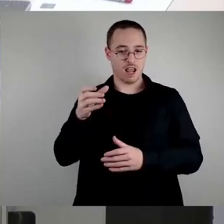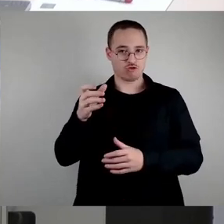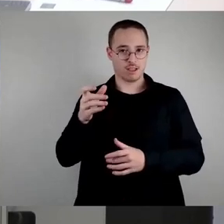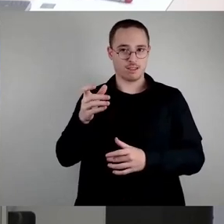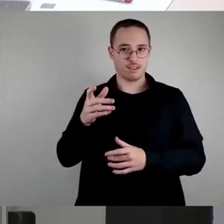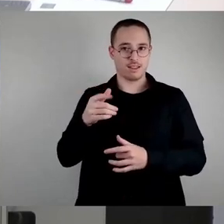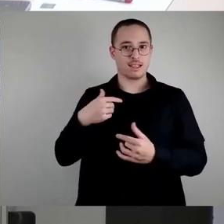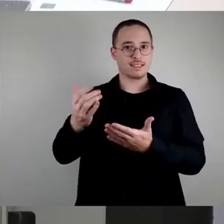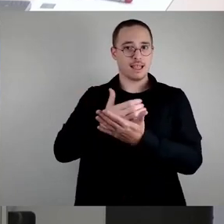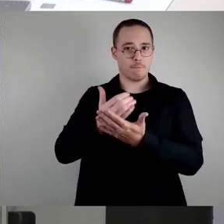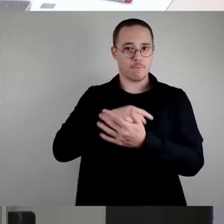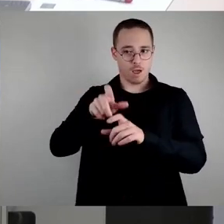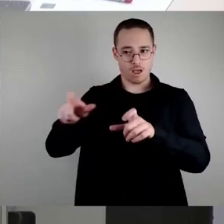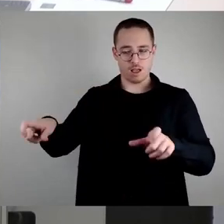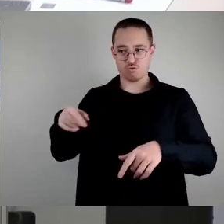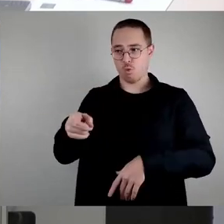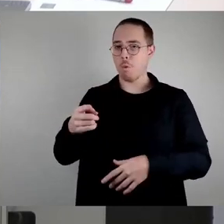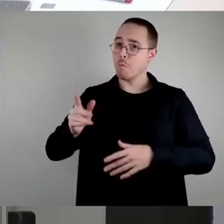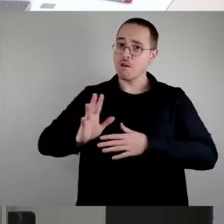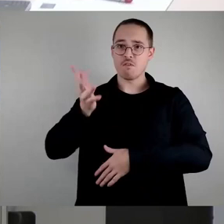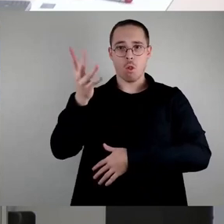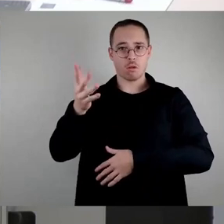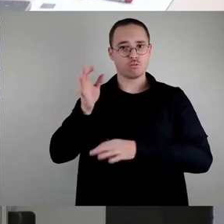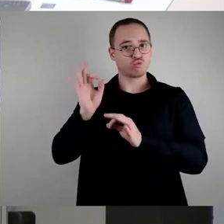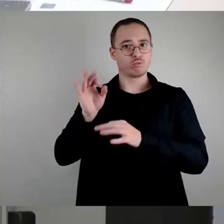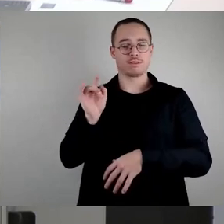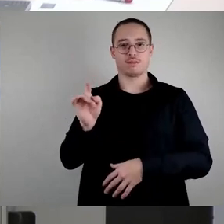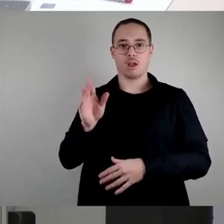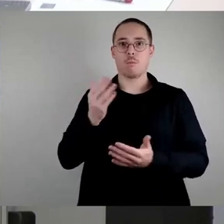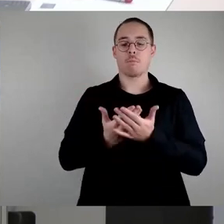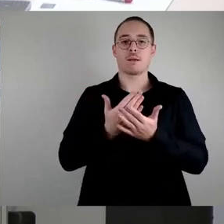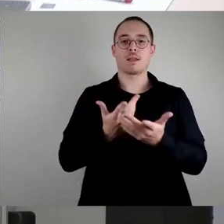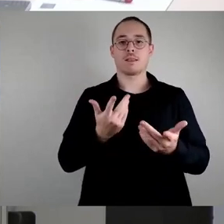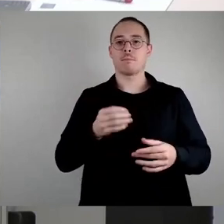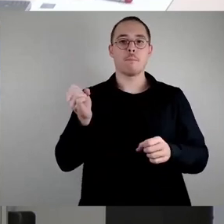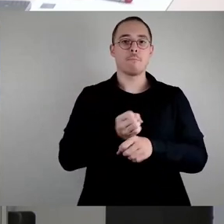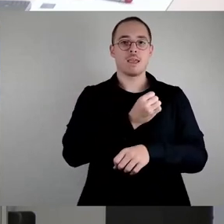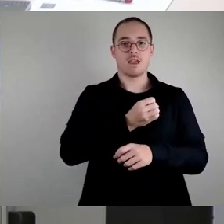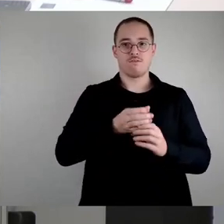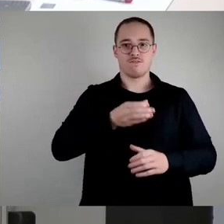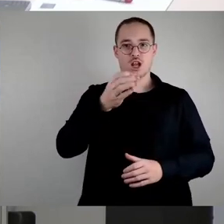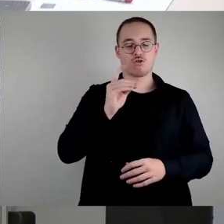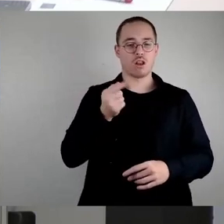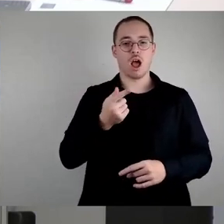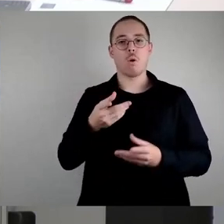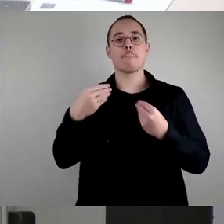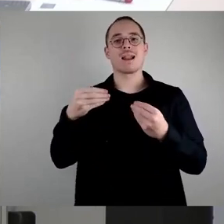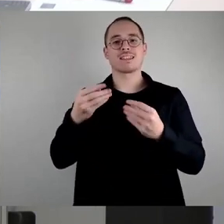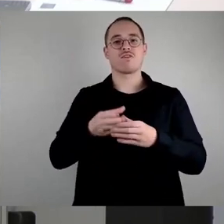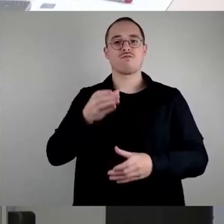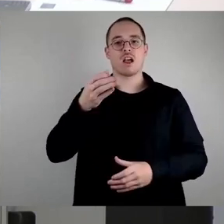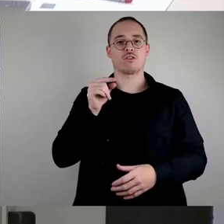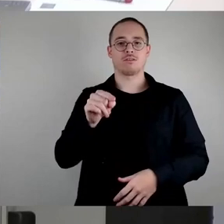und an den Elbwiesen, weil eben auch dieser Pfand, der auf die Bierflaschen meist drauf ist und auch auf Plastiflaschen ist, den